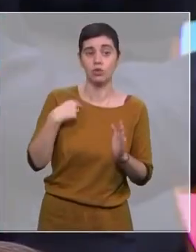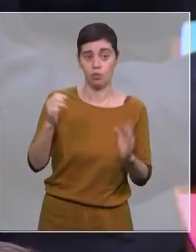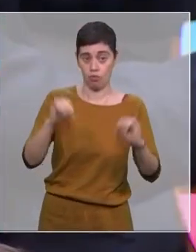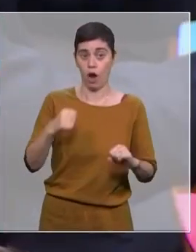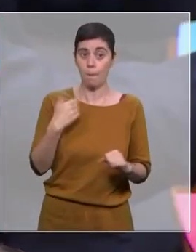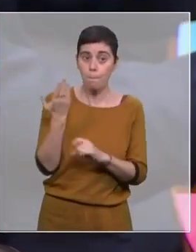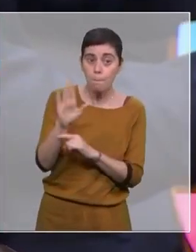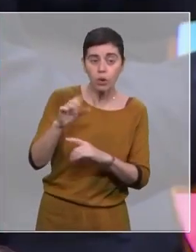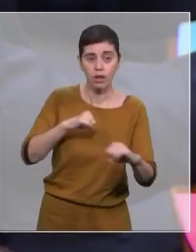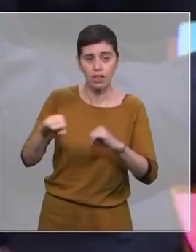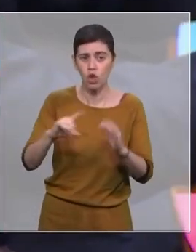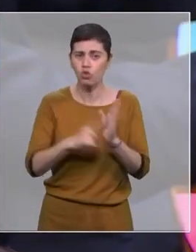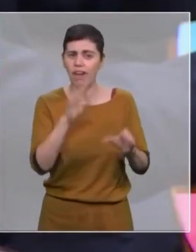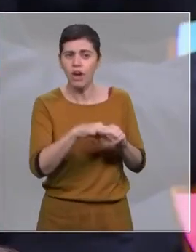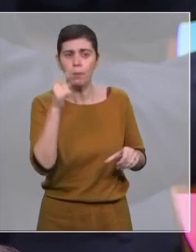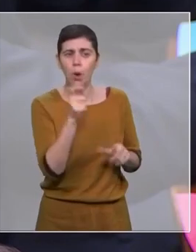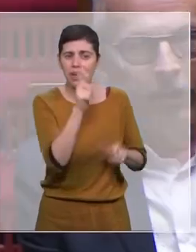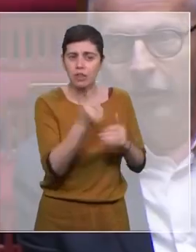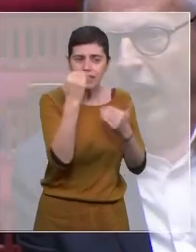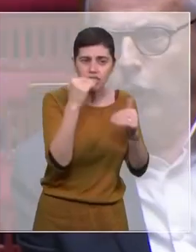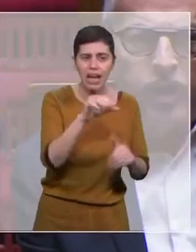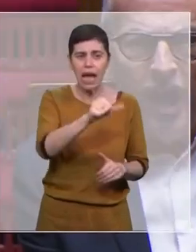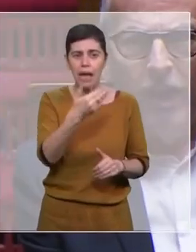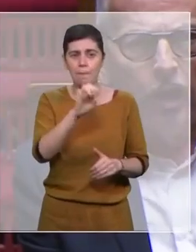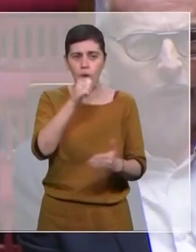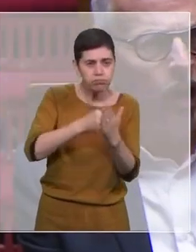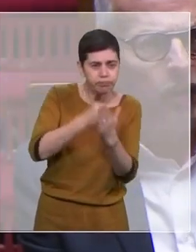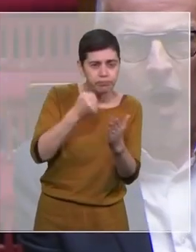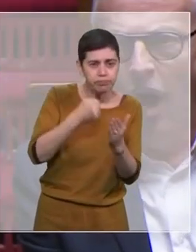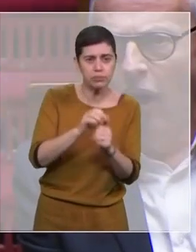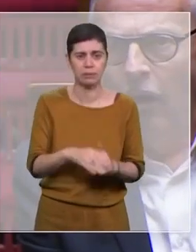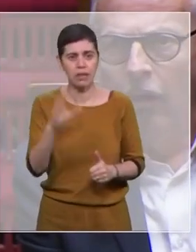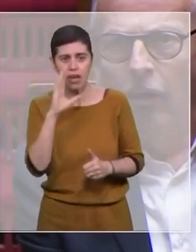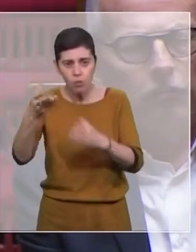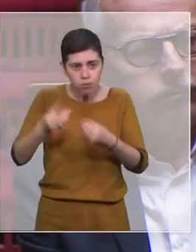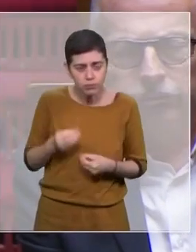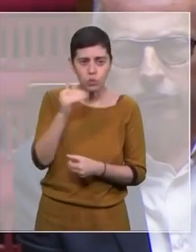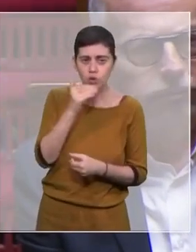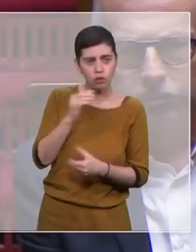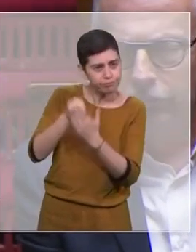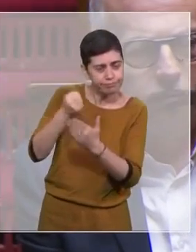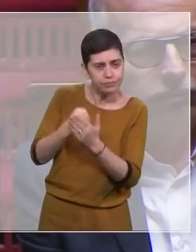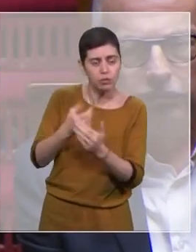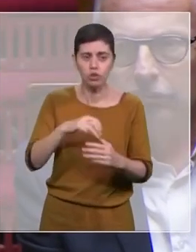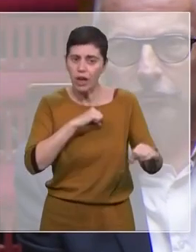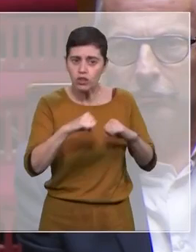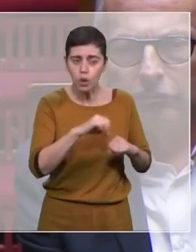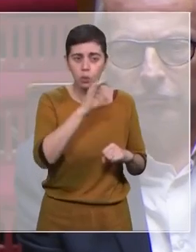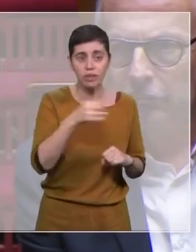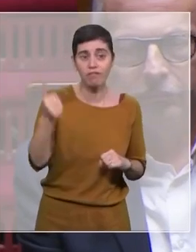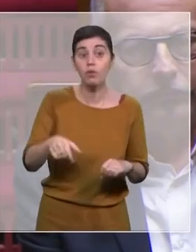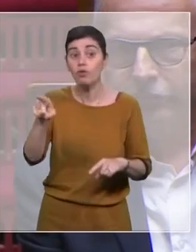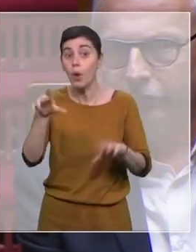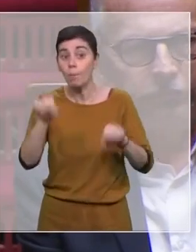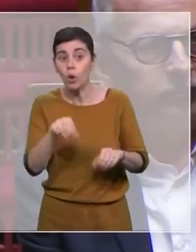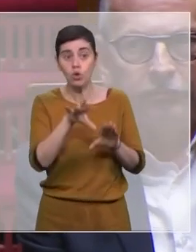On fera le droit de vote des étrangers. On défendra l'AME. On défendra l'hébergement d'urgence. Nous jasissons. Vous aviez le choix, Madame la